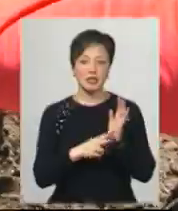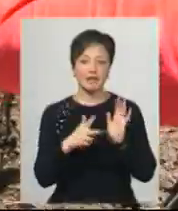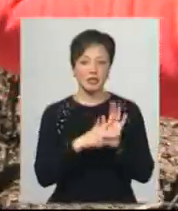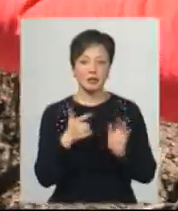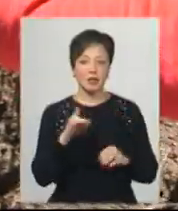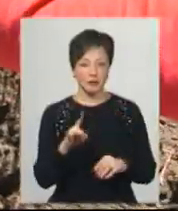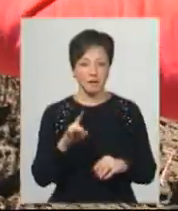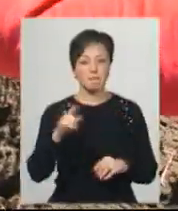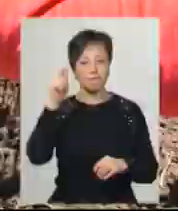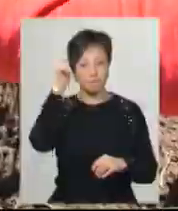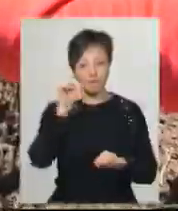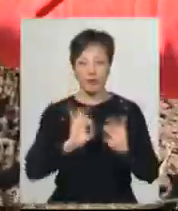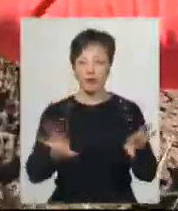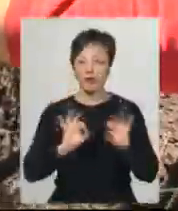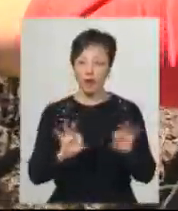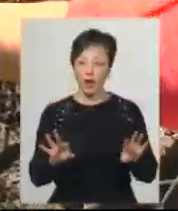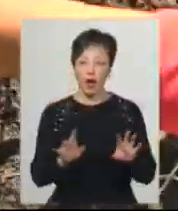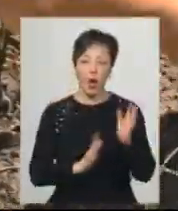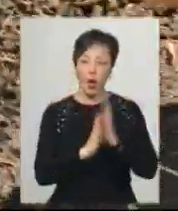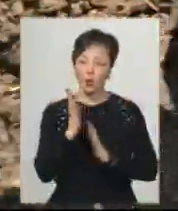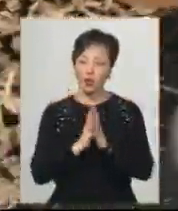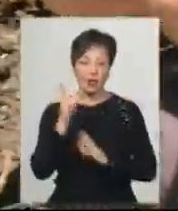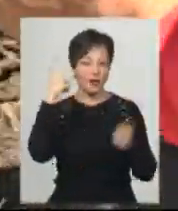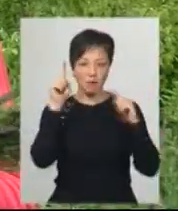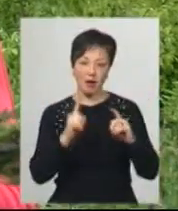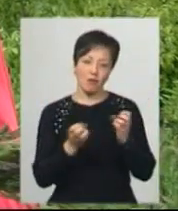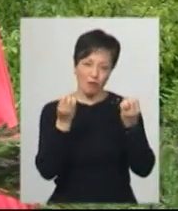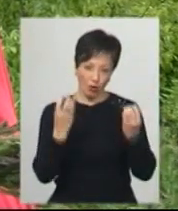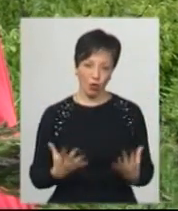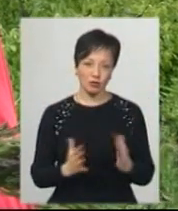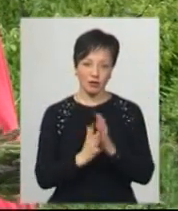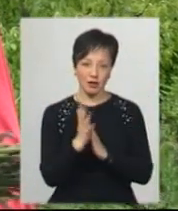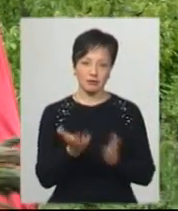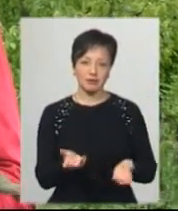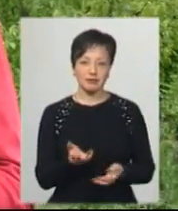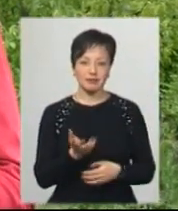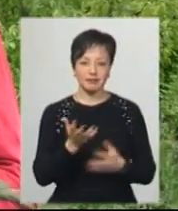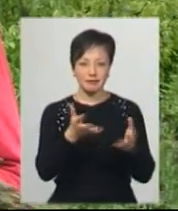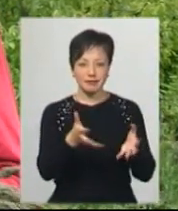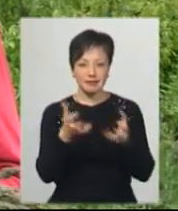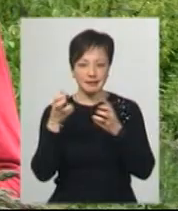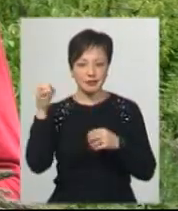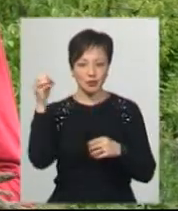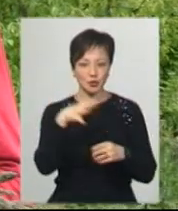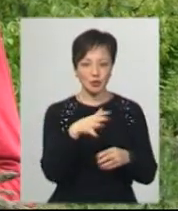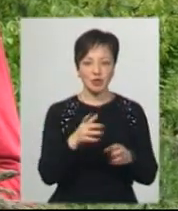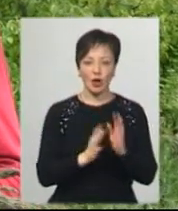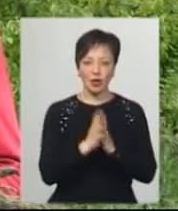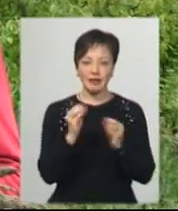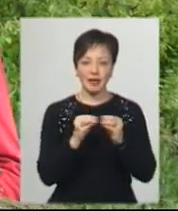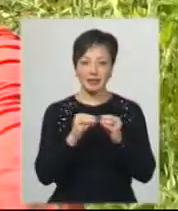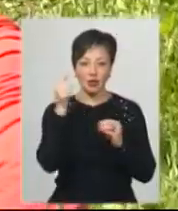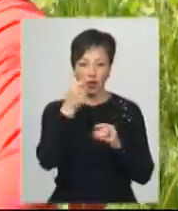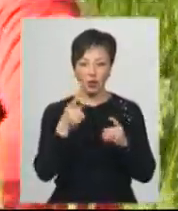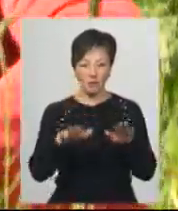гривень. Владислав Бігун розповідає, рослина невибаглива і вирощувати її просто. Набрало енергії від сонця. Само росте 10 років на одному